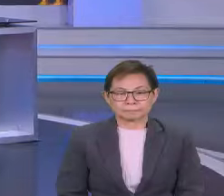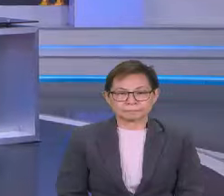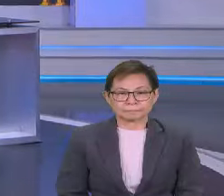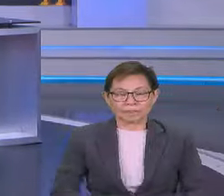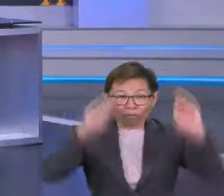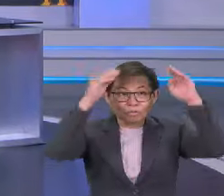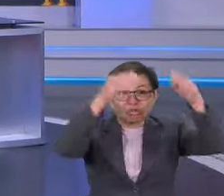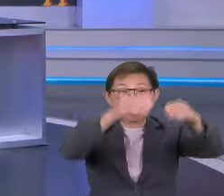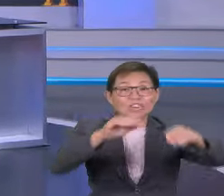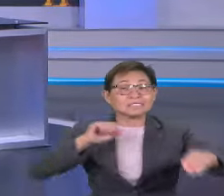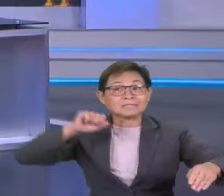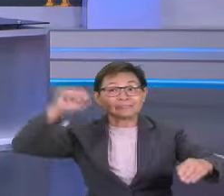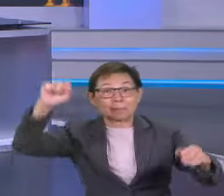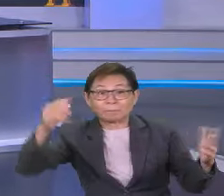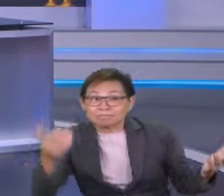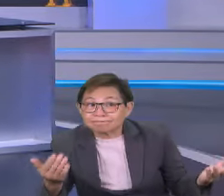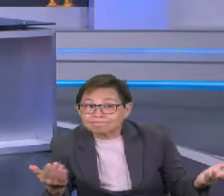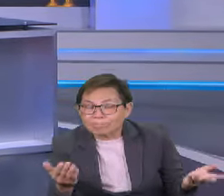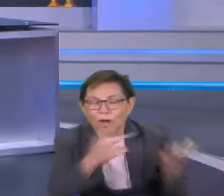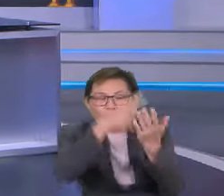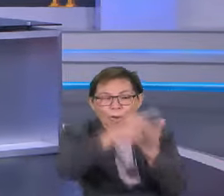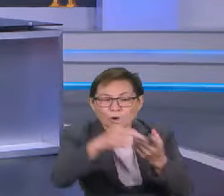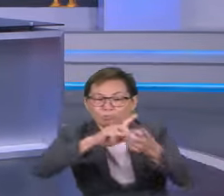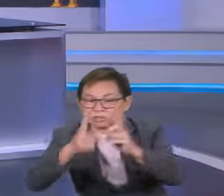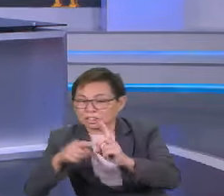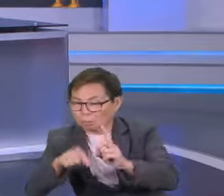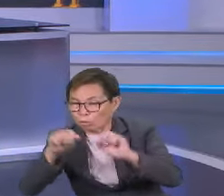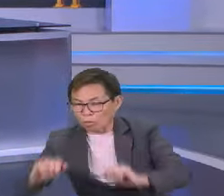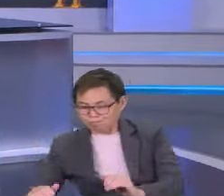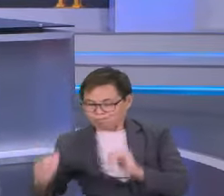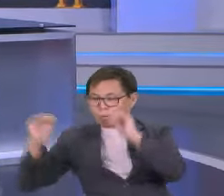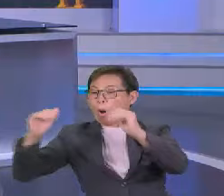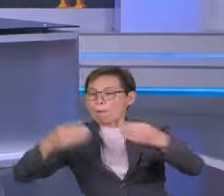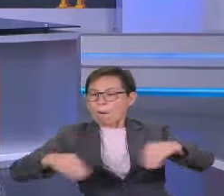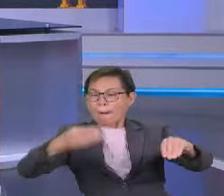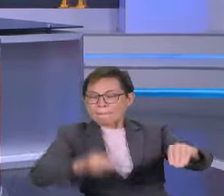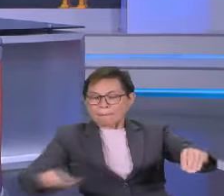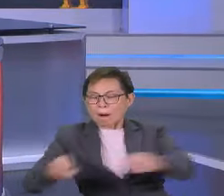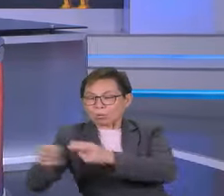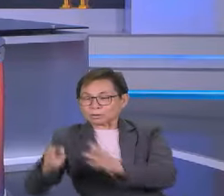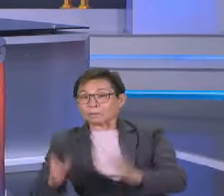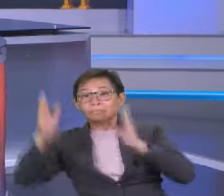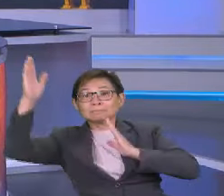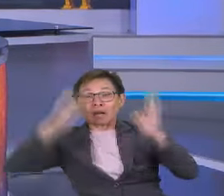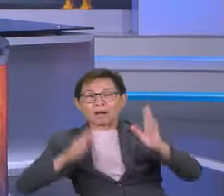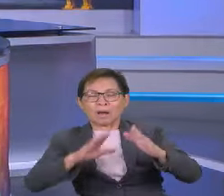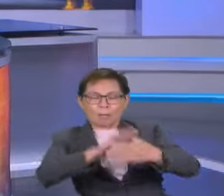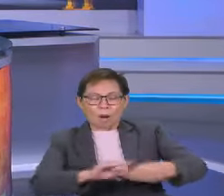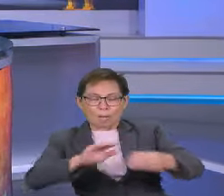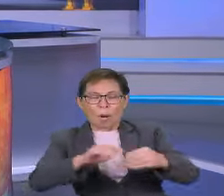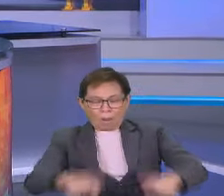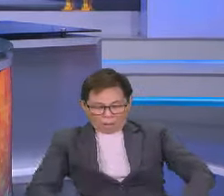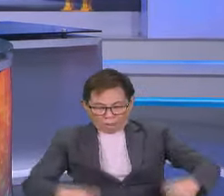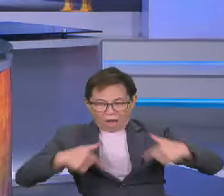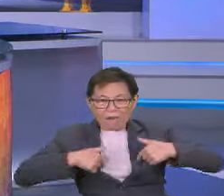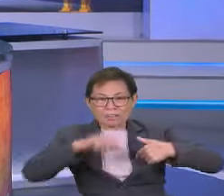Fokus Negeri di Bawah Bayu, program pendigitalan, mampu lonjak pasaran produk usahawan tempatan. Perinciannya langsung